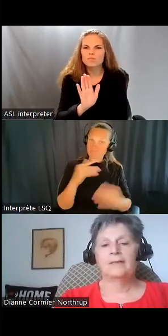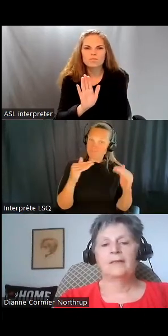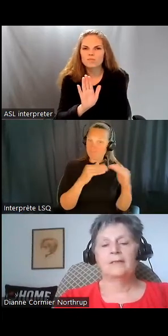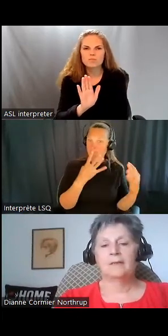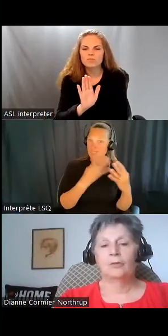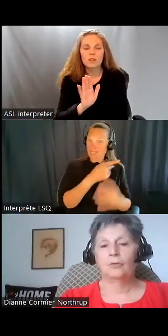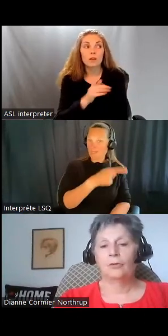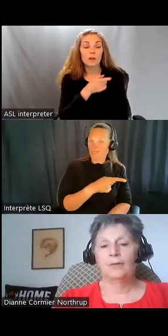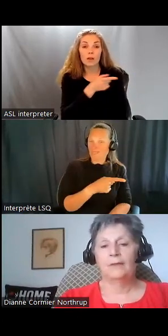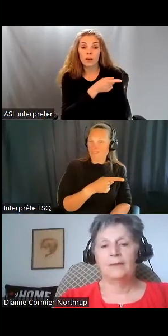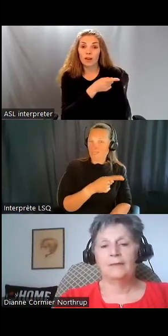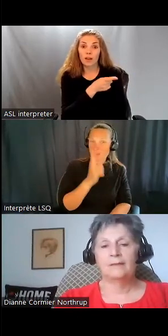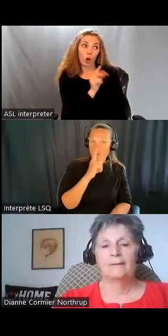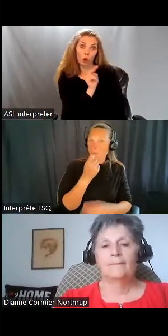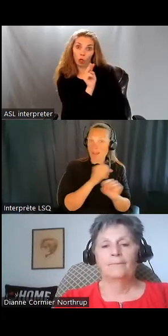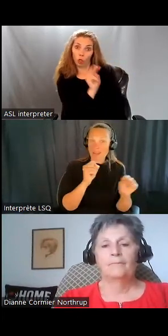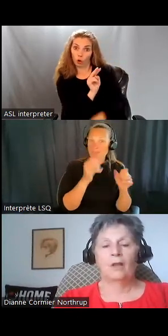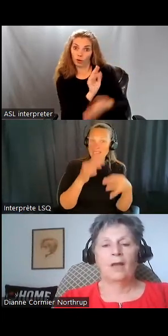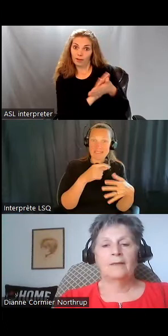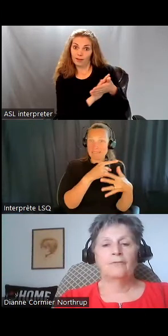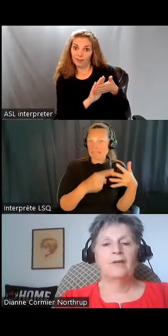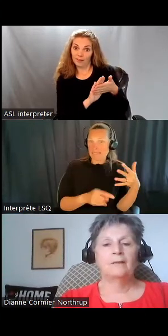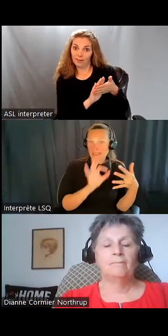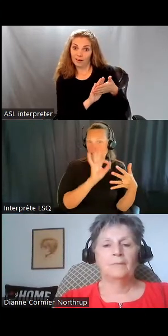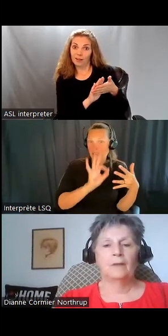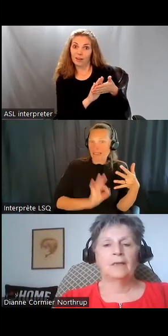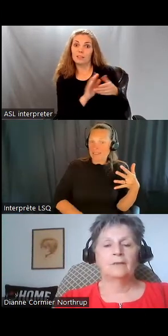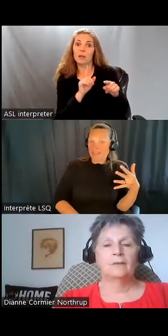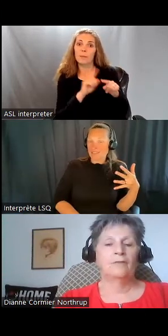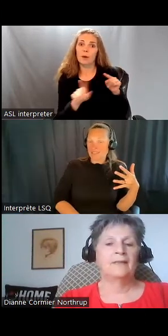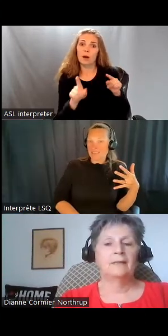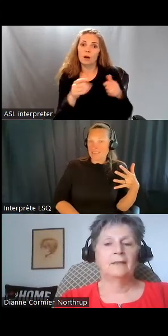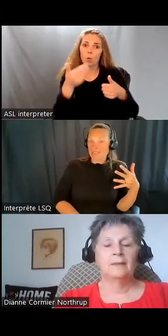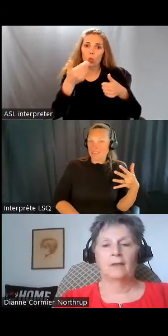Mais dans les faits, vous n